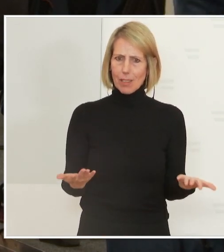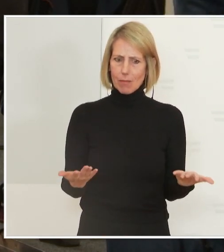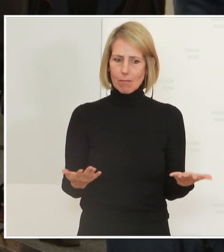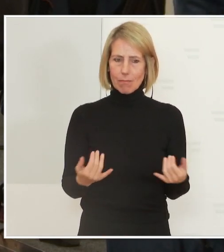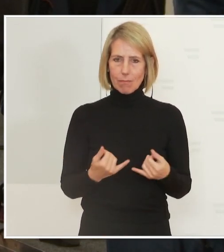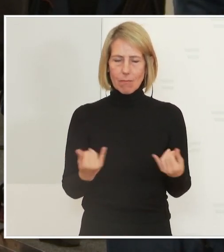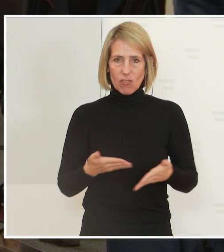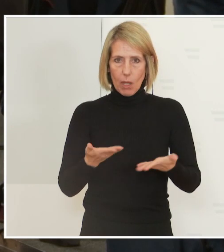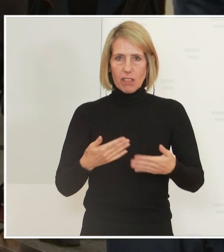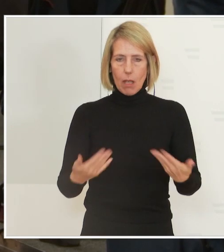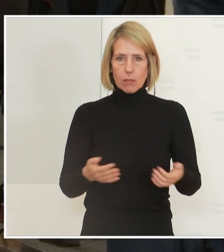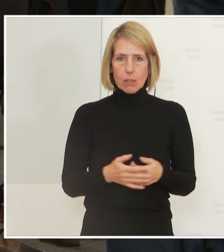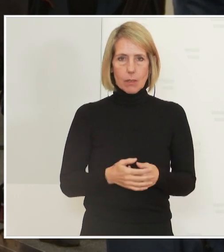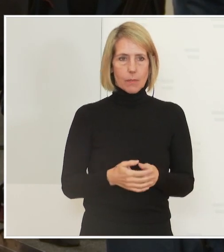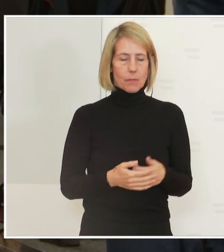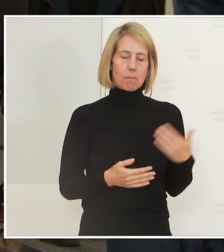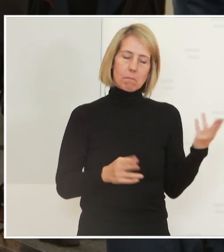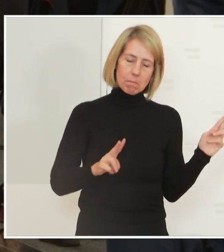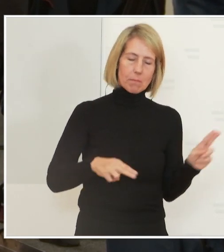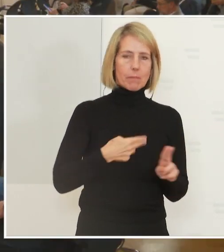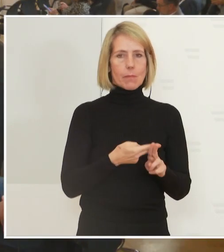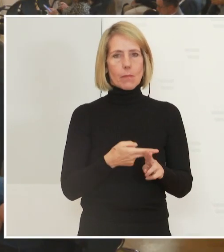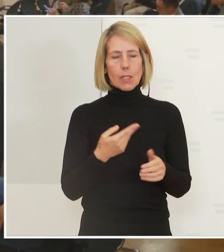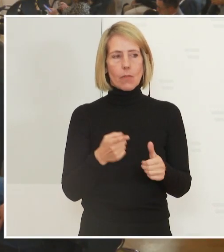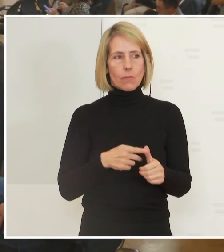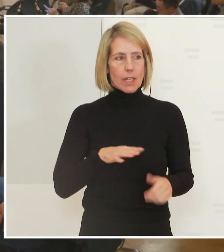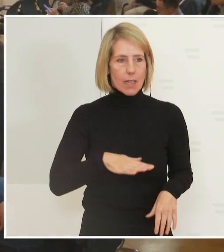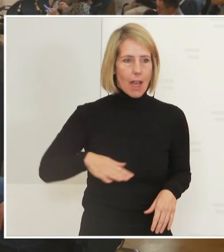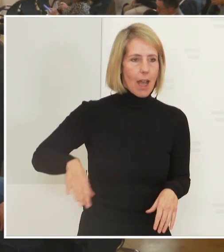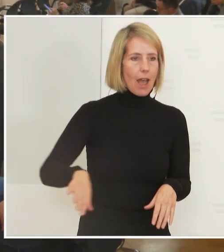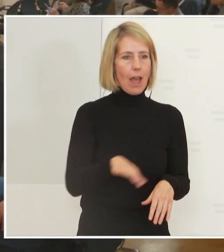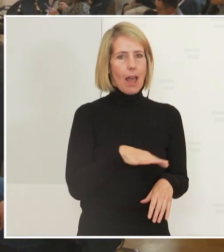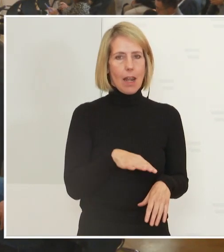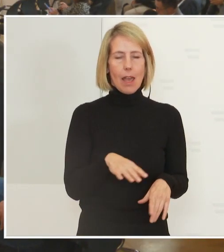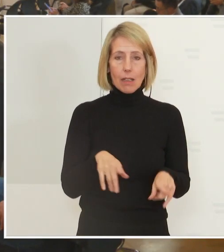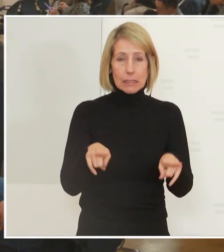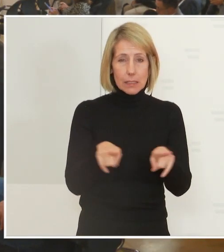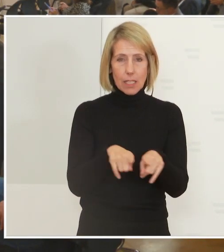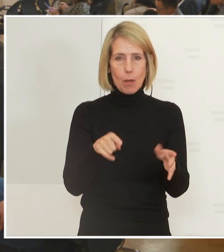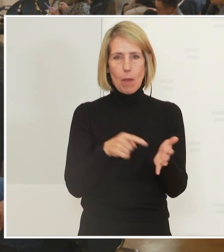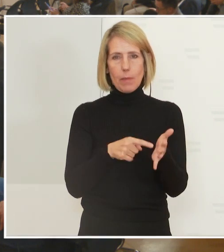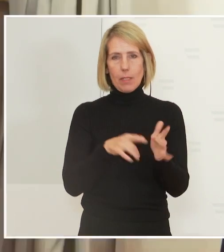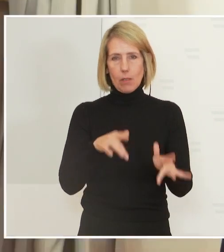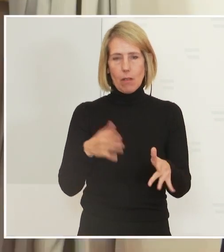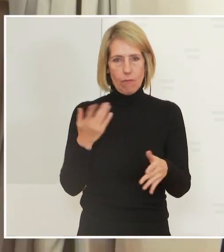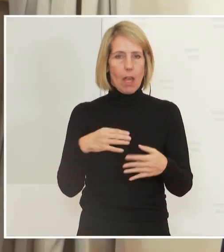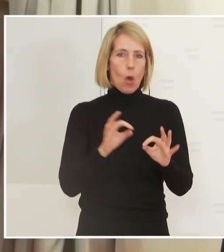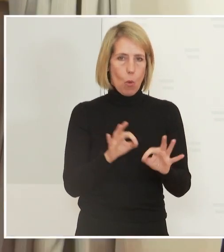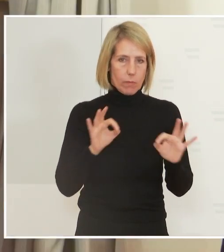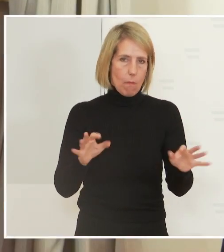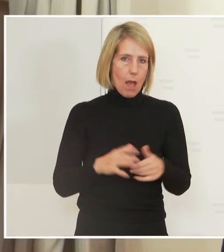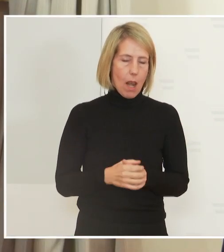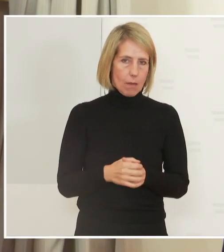Es wäre natürlich ideal, wenn in einem Setting alle die gleichen Bedingungen hätten. Aber